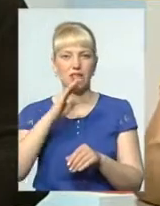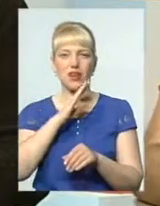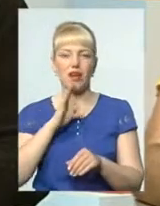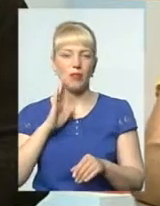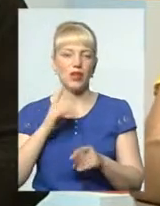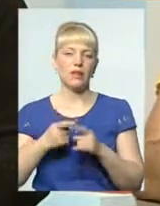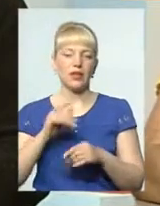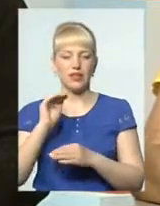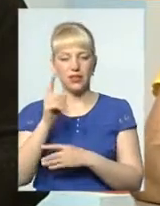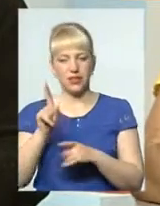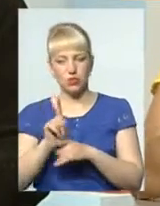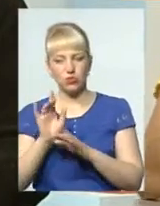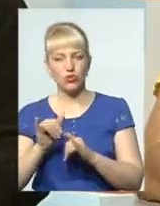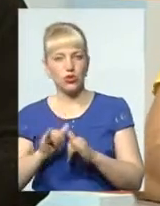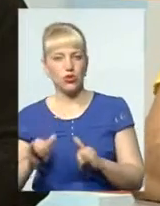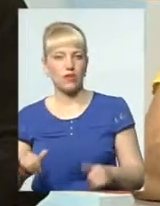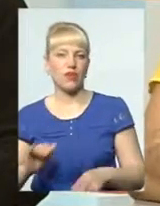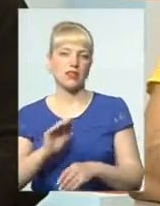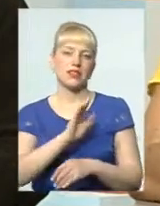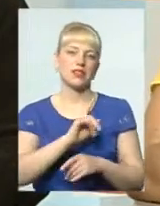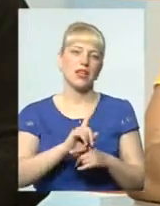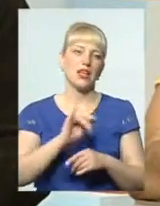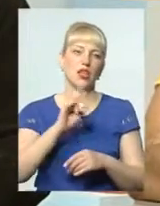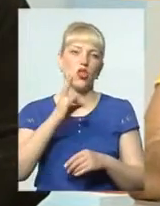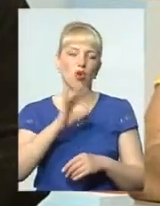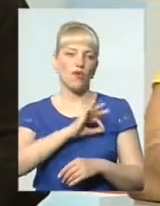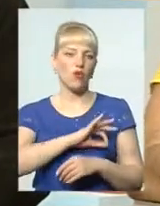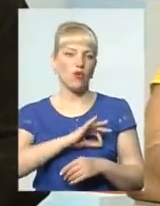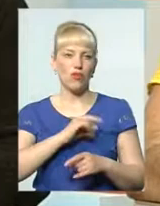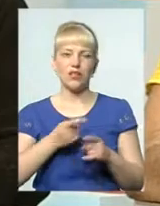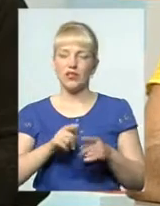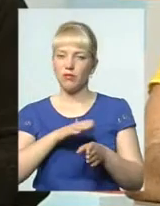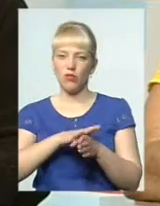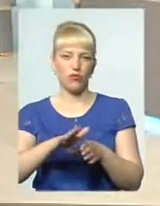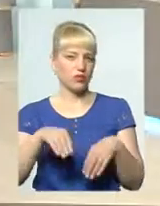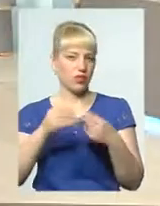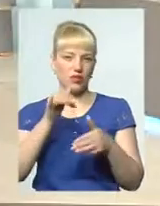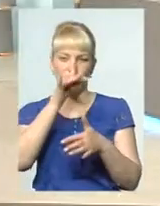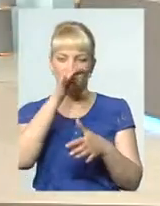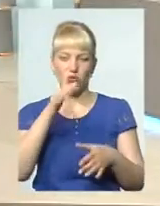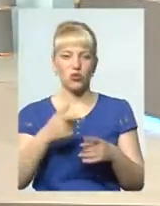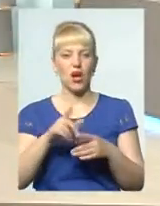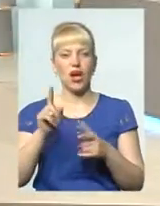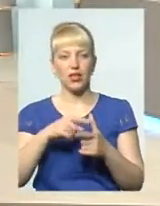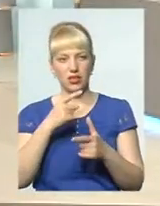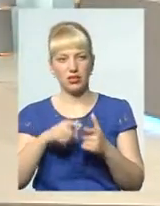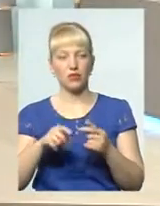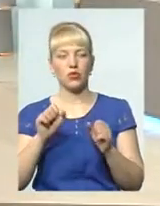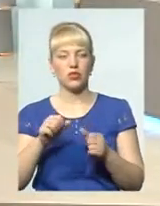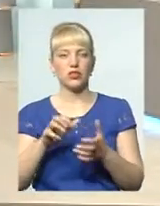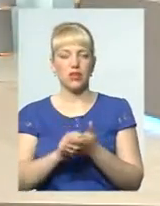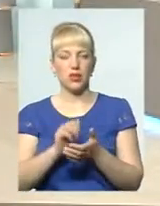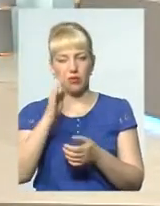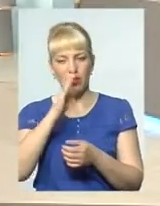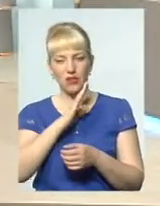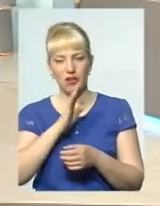і духовному, і так само дитина. На жаль, вихователі цього в повній мірі дати не можуть. Альтернатива – займатися з батьками. Батькам